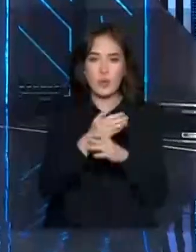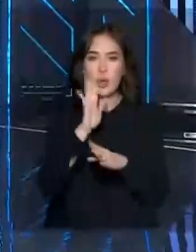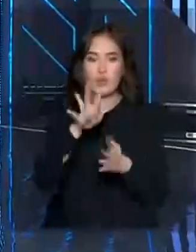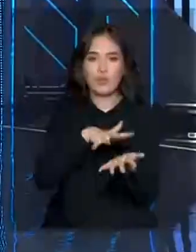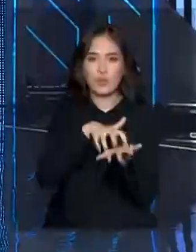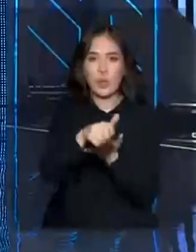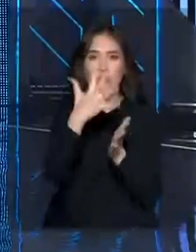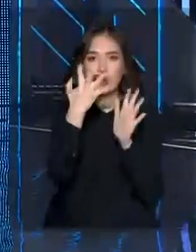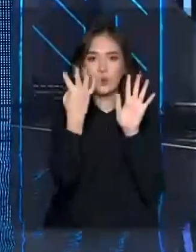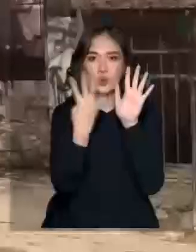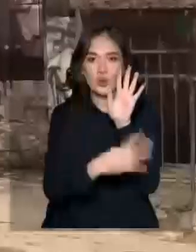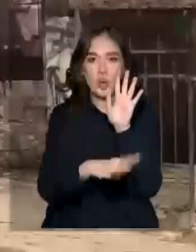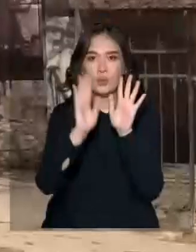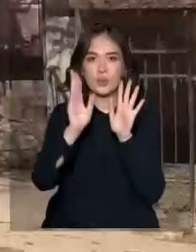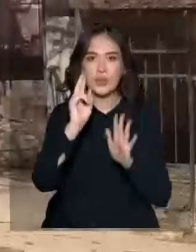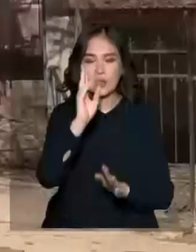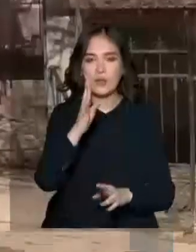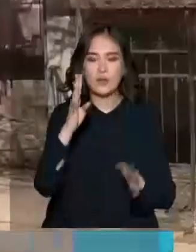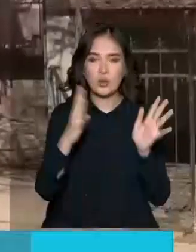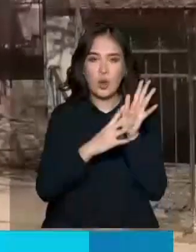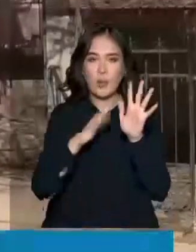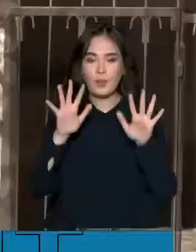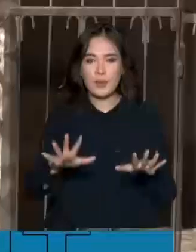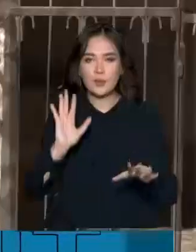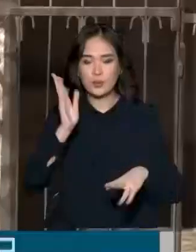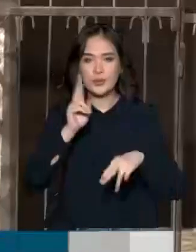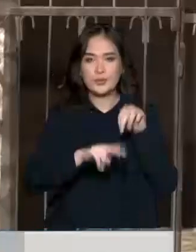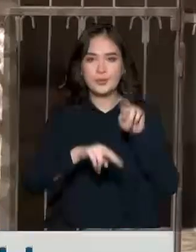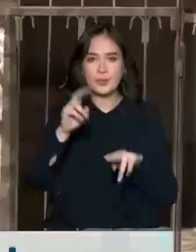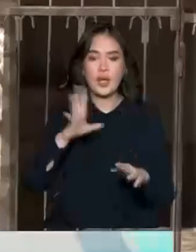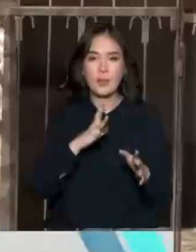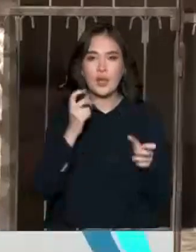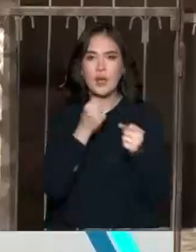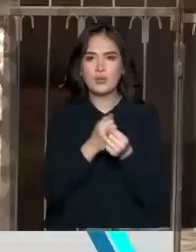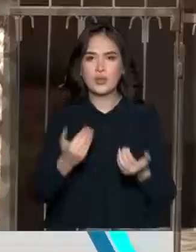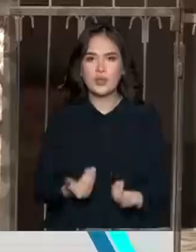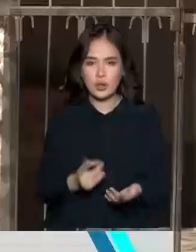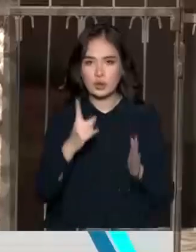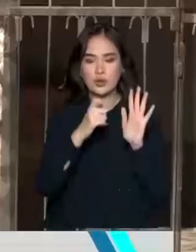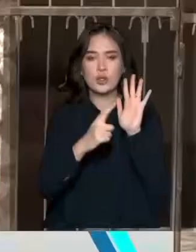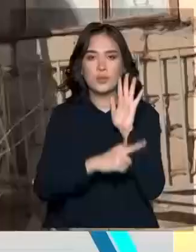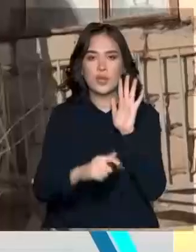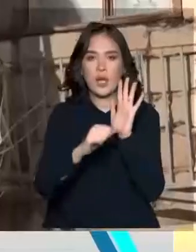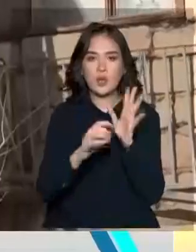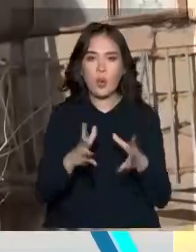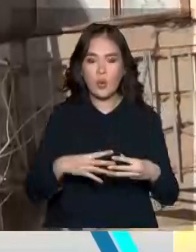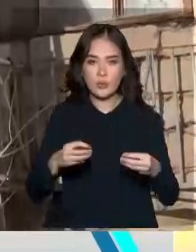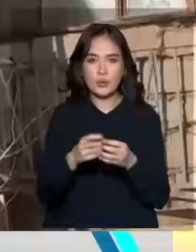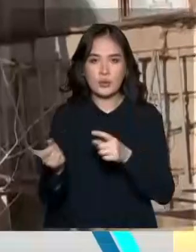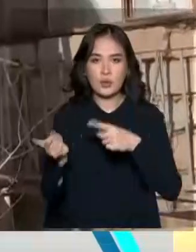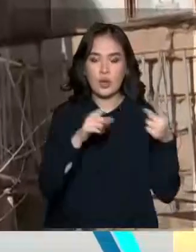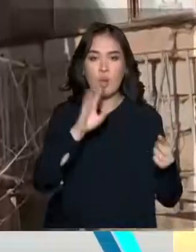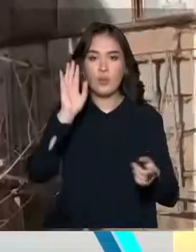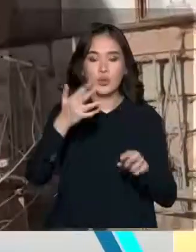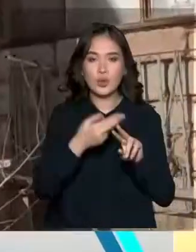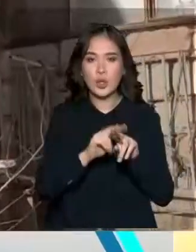590 пәтерлік 9 нысан салынады. Оған апат дейде өмір сүріп келген 176 отбасы көшірлет. Артылған пәтерлер